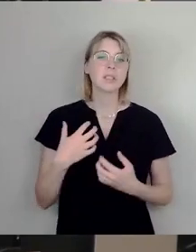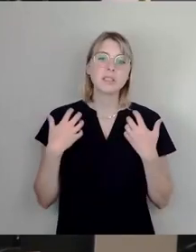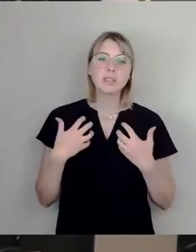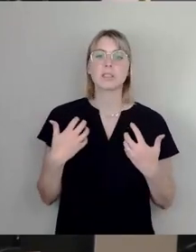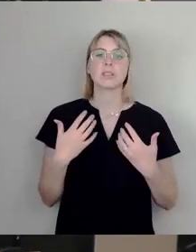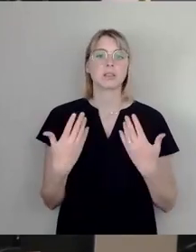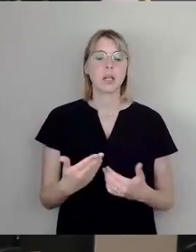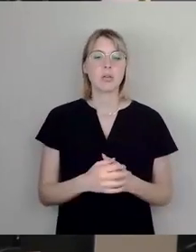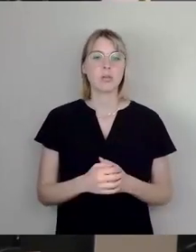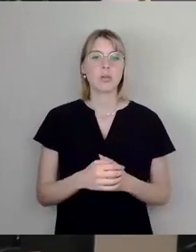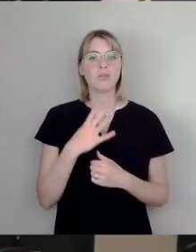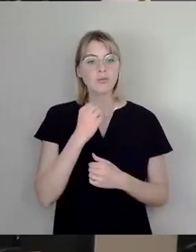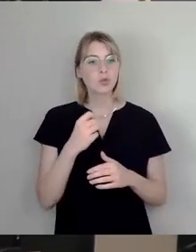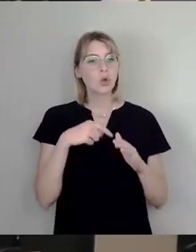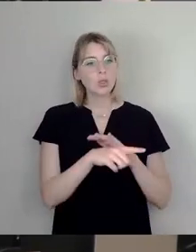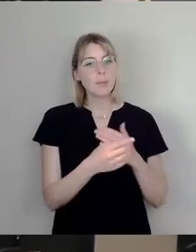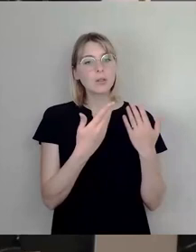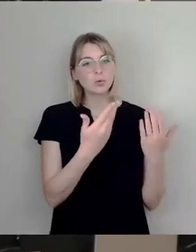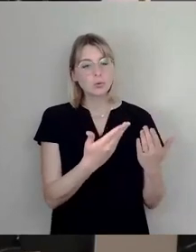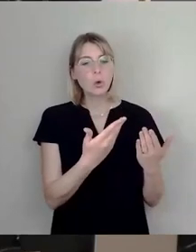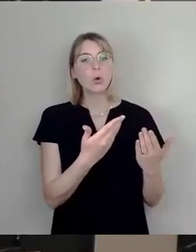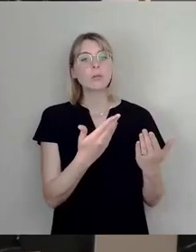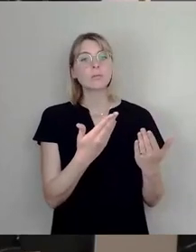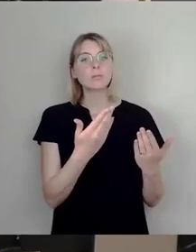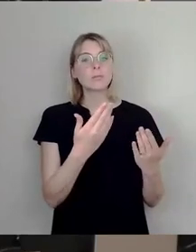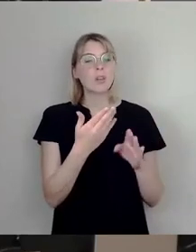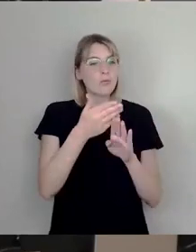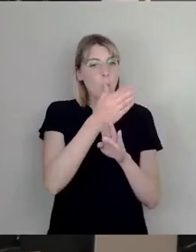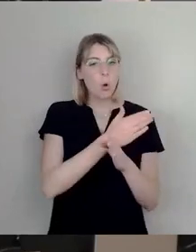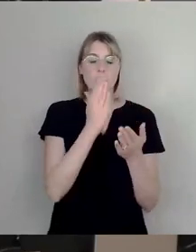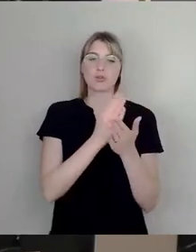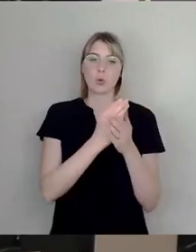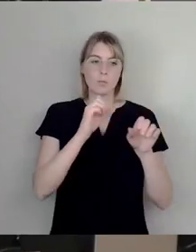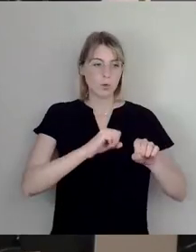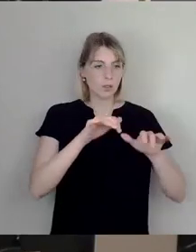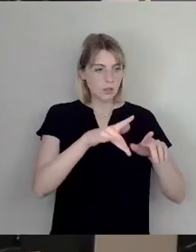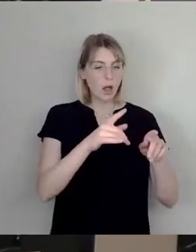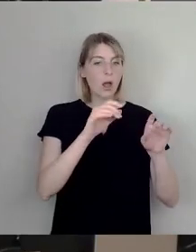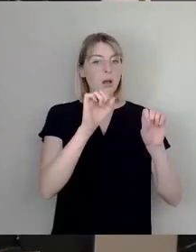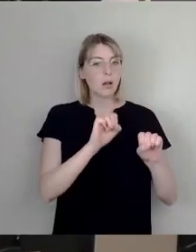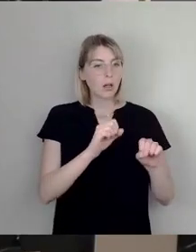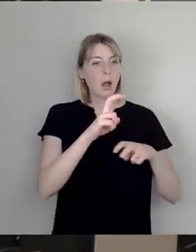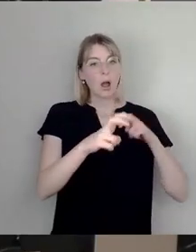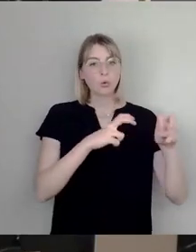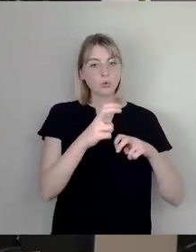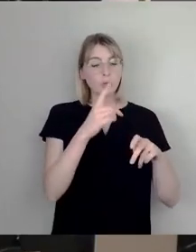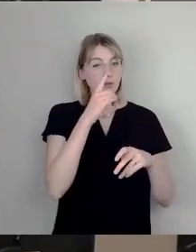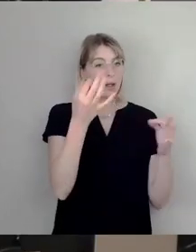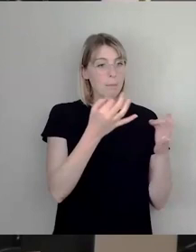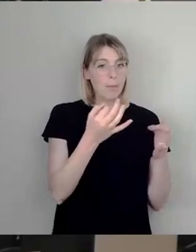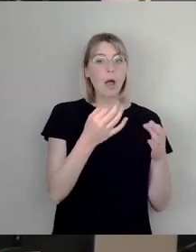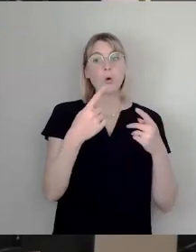Situation kommen, dass wir Vorhaltekapazitäten haben, die man eben nutzen kann, wenn man sie braucht oder auch für andere Dinge nutzen kann, wenn man sie gerade nicht braucht.